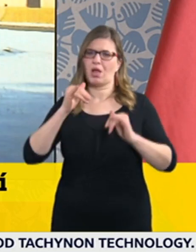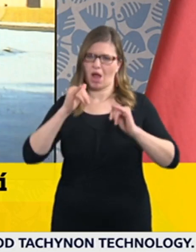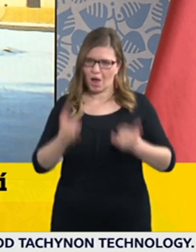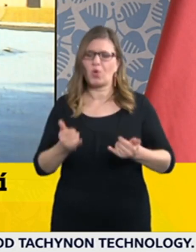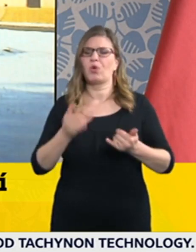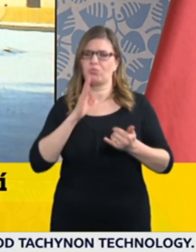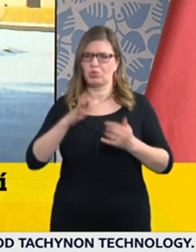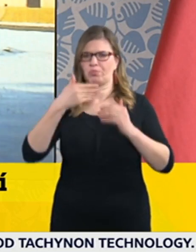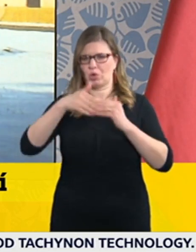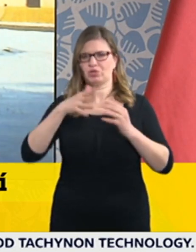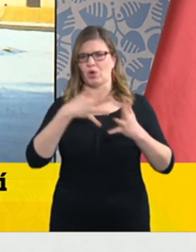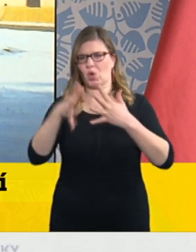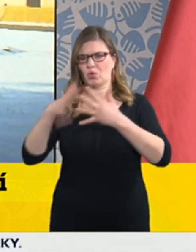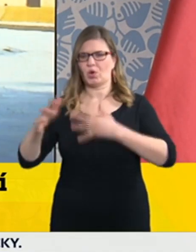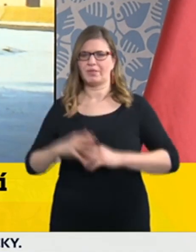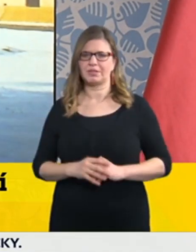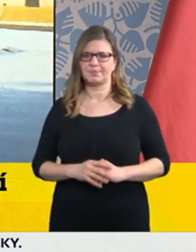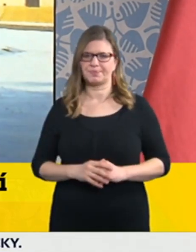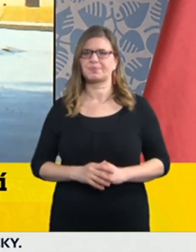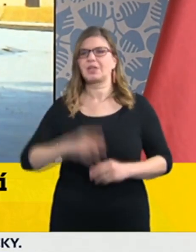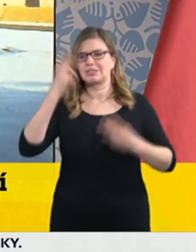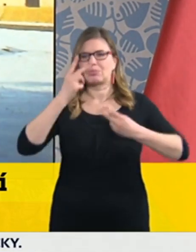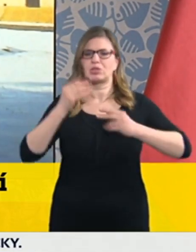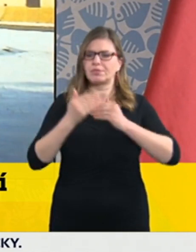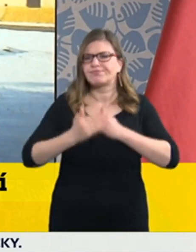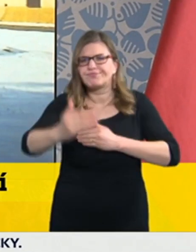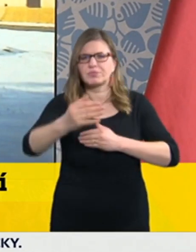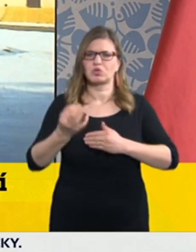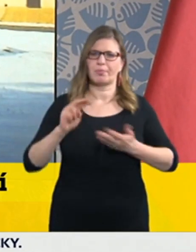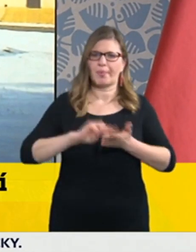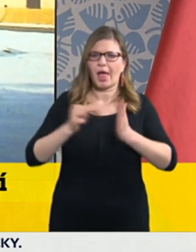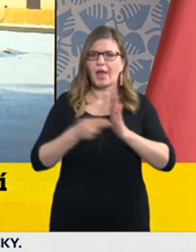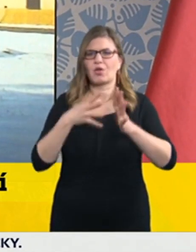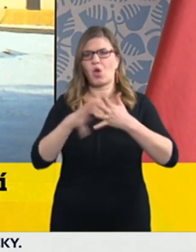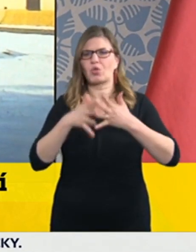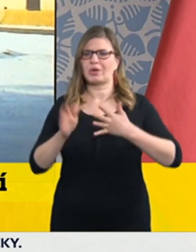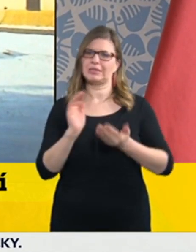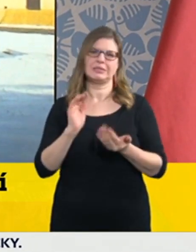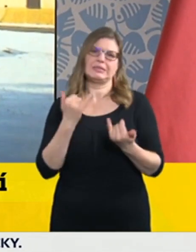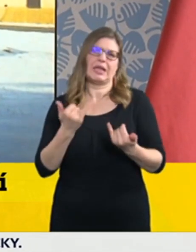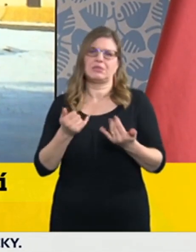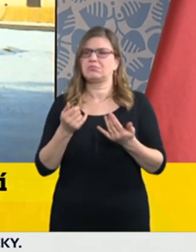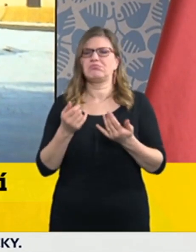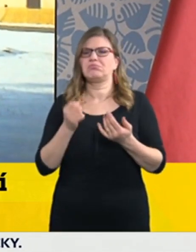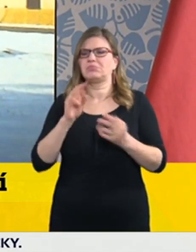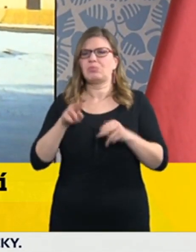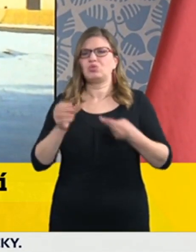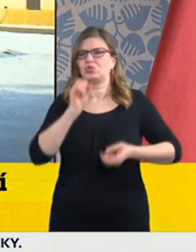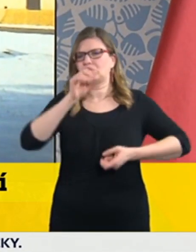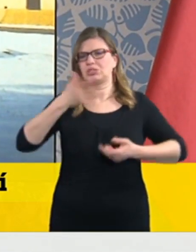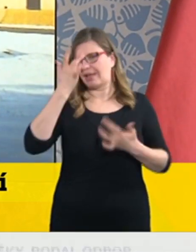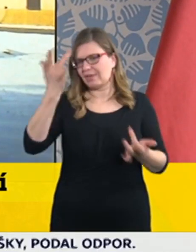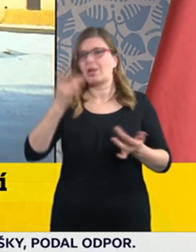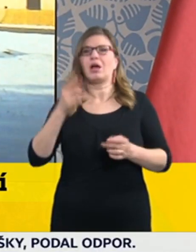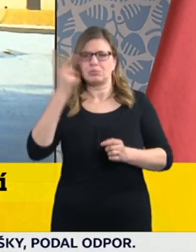popis a rozpis kontrol, teď samozřejmě nejsem schopen říci a otevřeně řečeno, samozřejmě i ta policie má nějakou kapacitu,